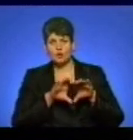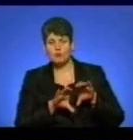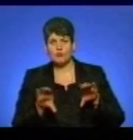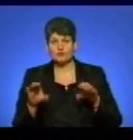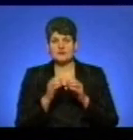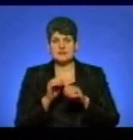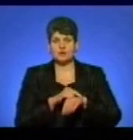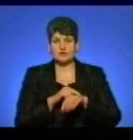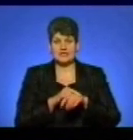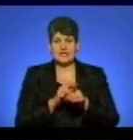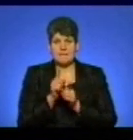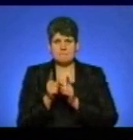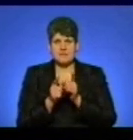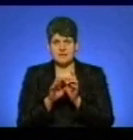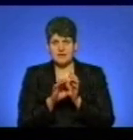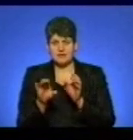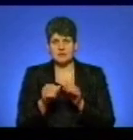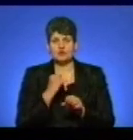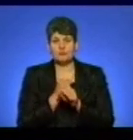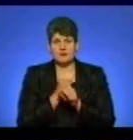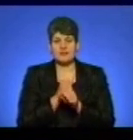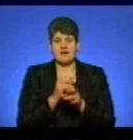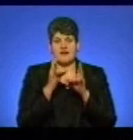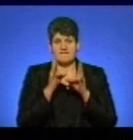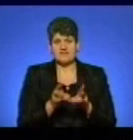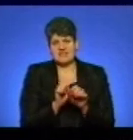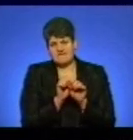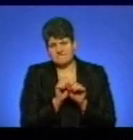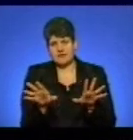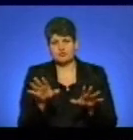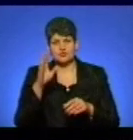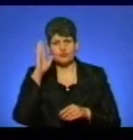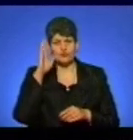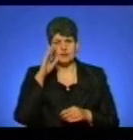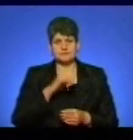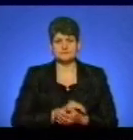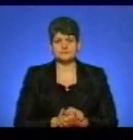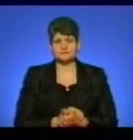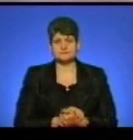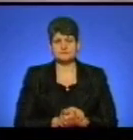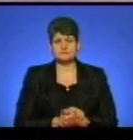вони міняли засувку, через те провели аварійний випуск води, повідомила прес-секретар Наталія Турчин.